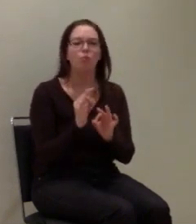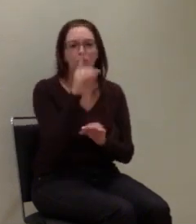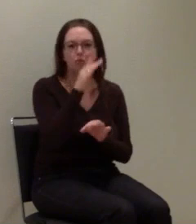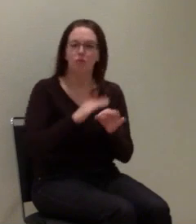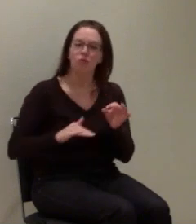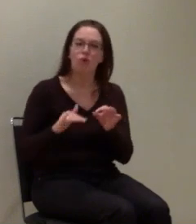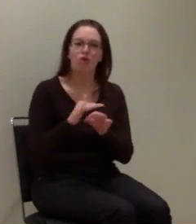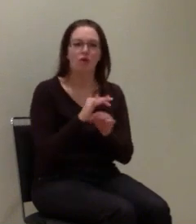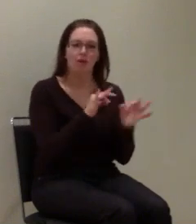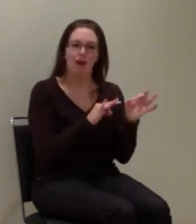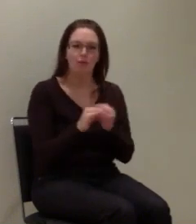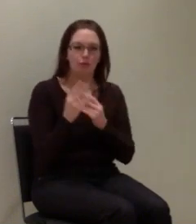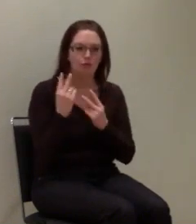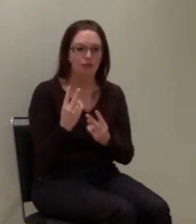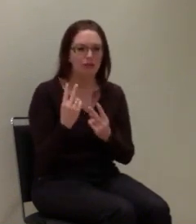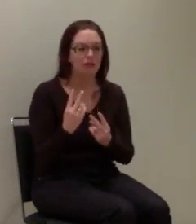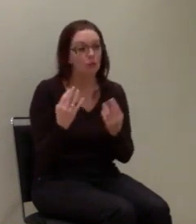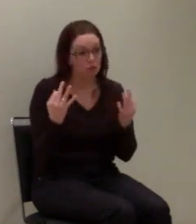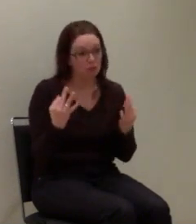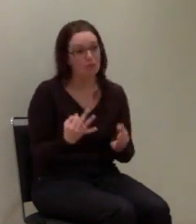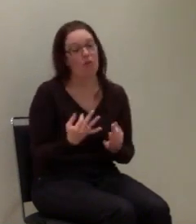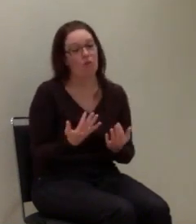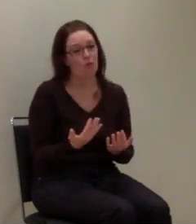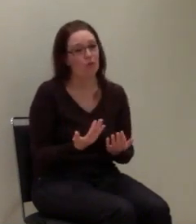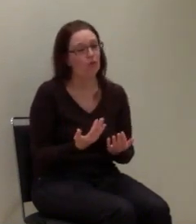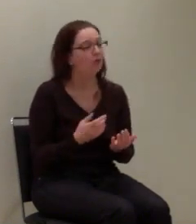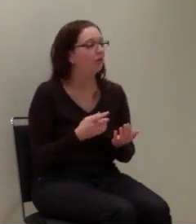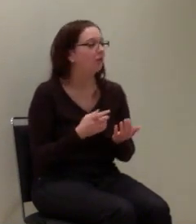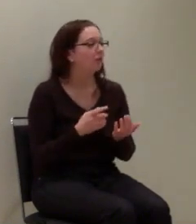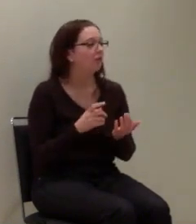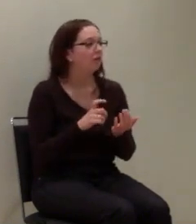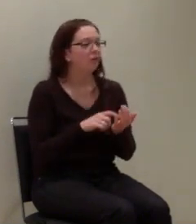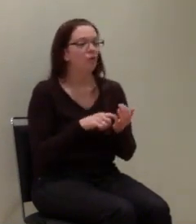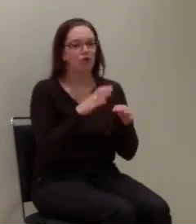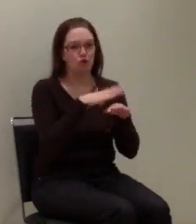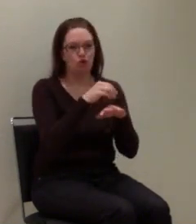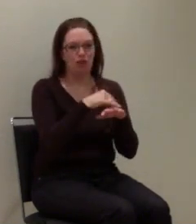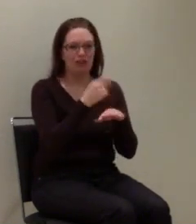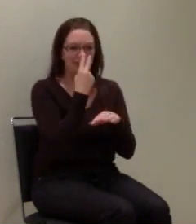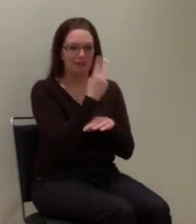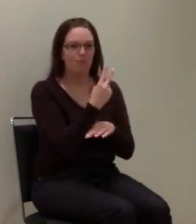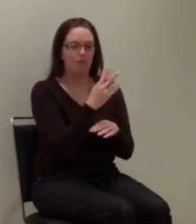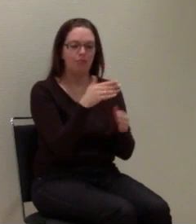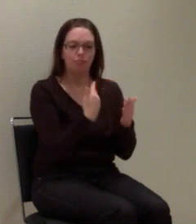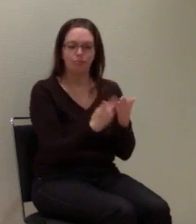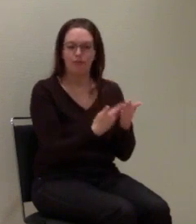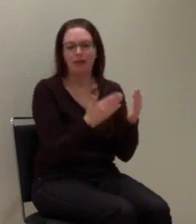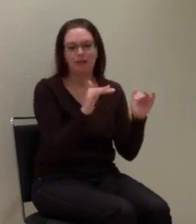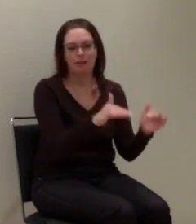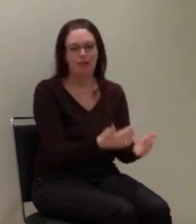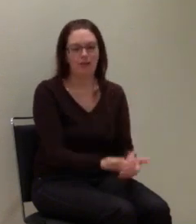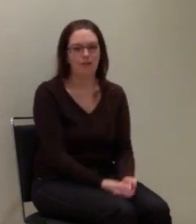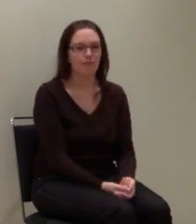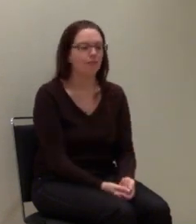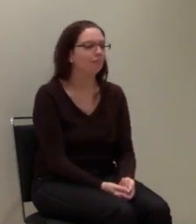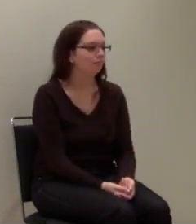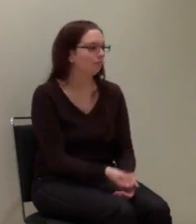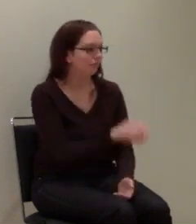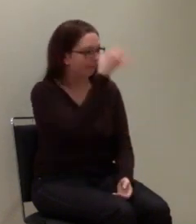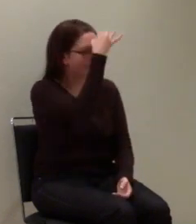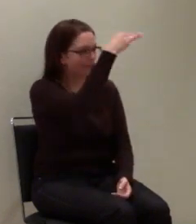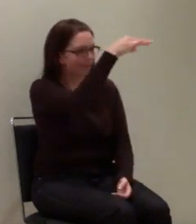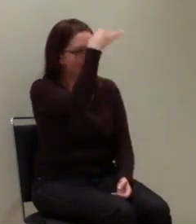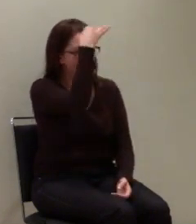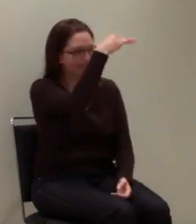dass es eingeführt werden soll und dass man es auf jeden Fall braucht, weil die Notwendigkeit, wie man in Schweden sieht, ist erwiesen. Sehe ich auch so.